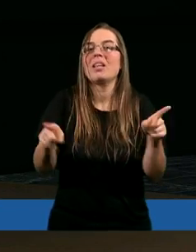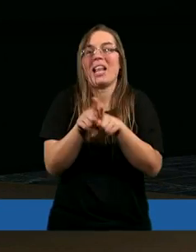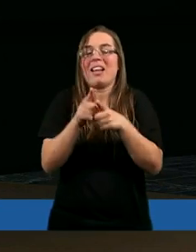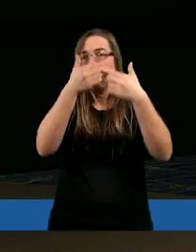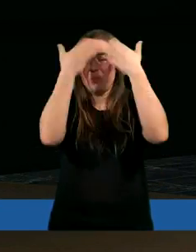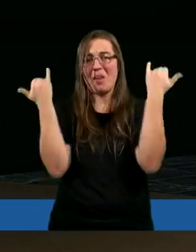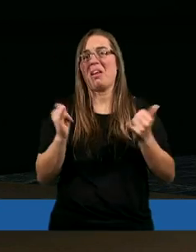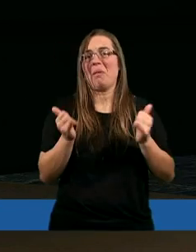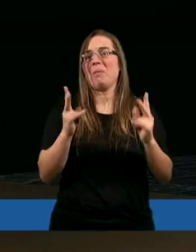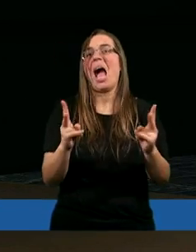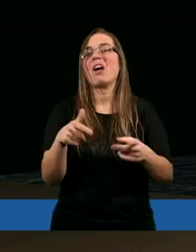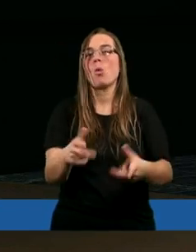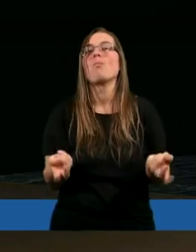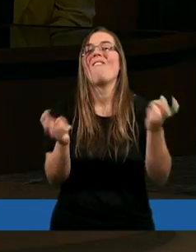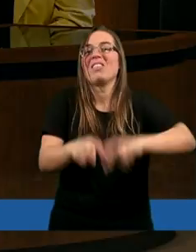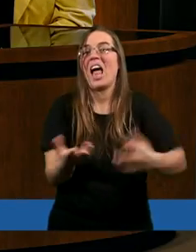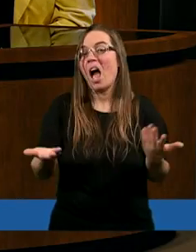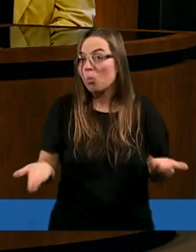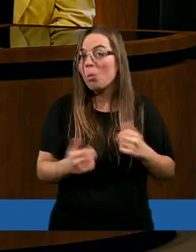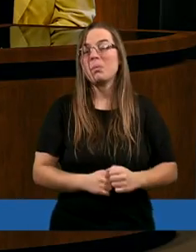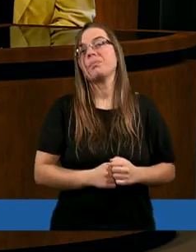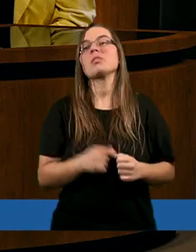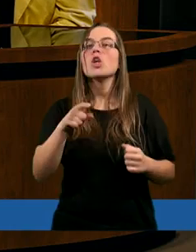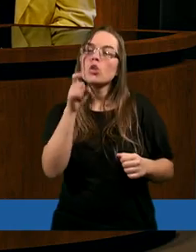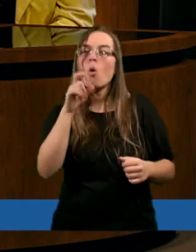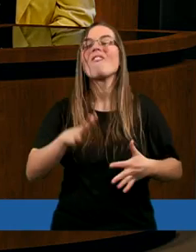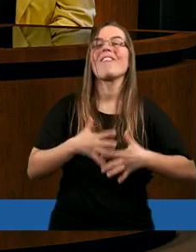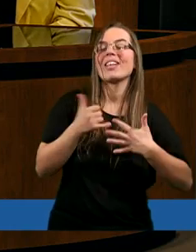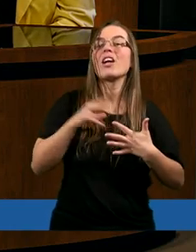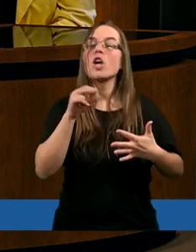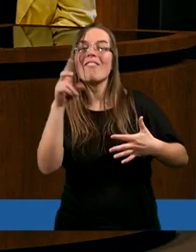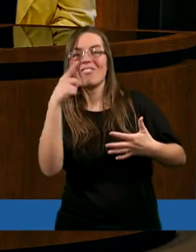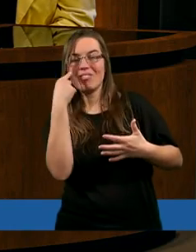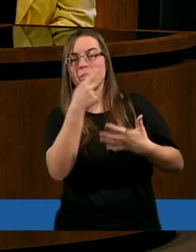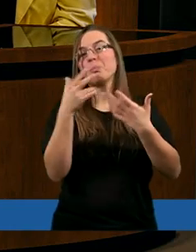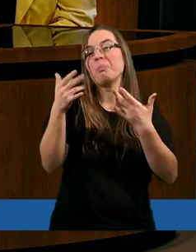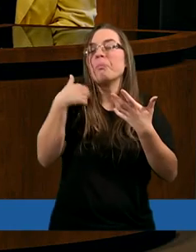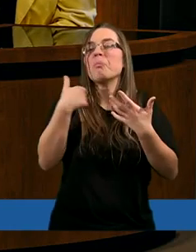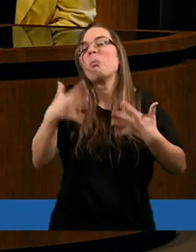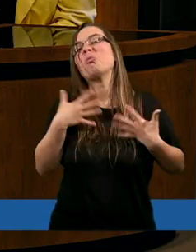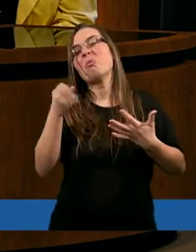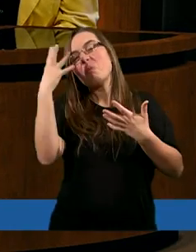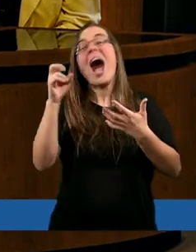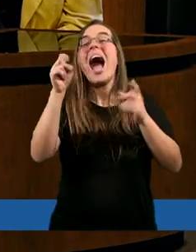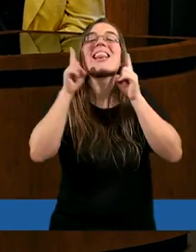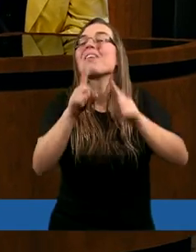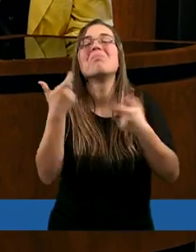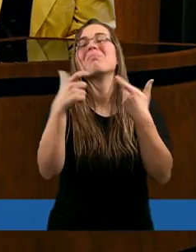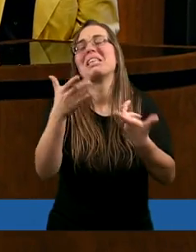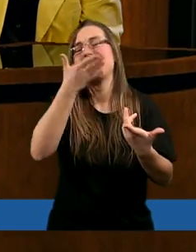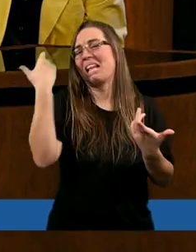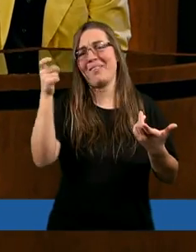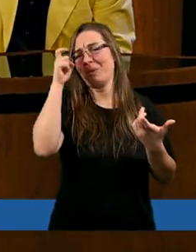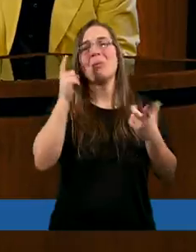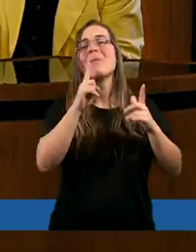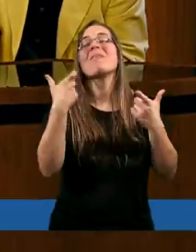tak samo nie wiadomo, jak to powstało. I człowiek staje się, że w oczach jest mądry, ale w rzeczywistości on nic nie wie, nic